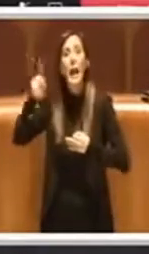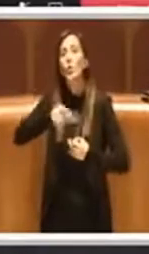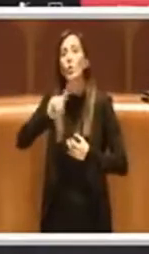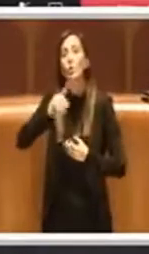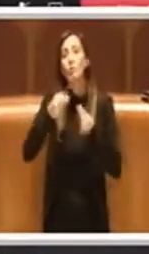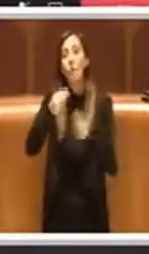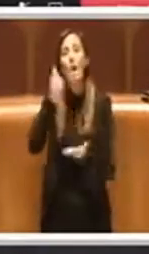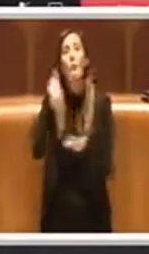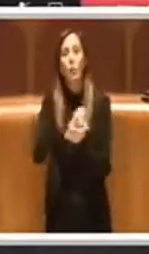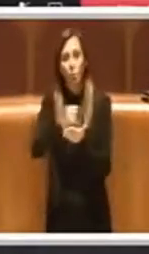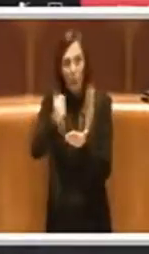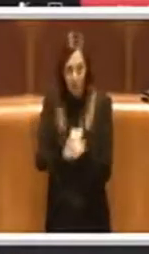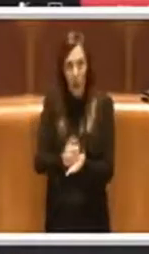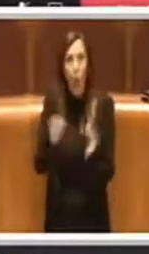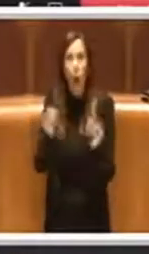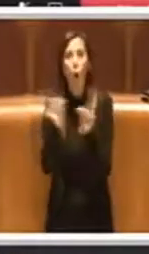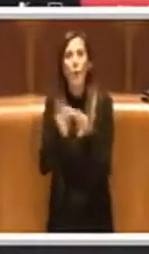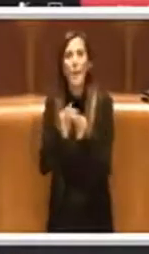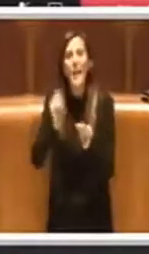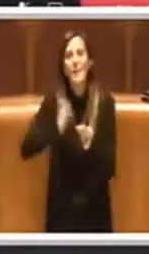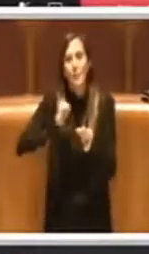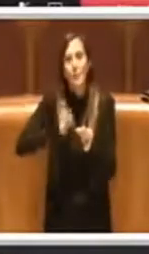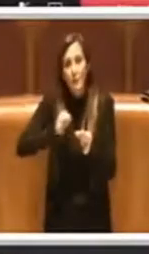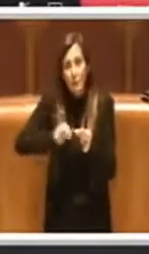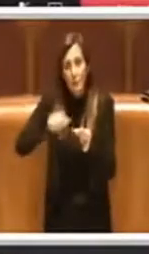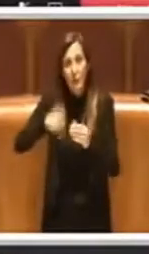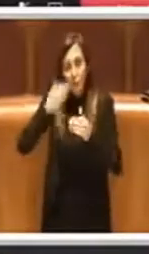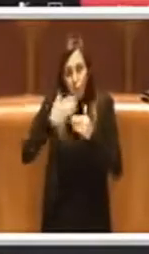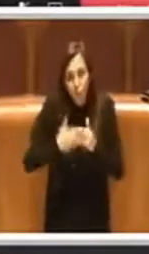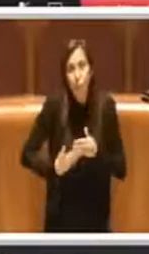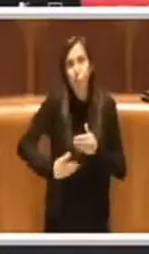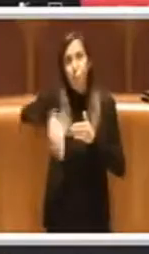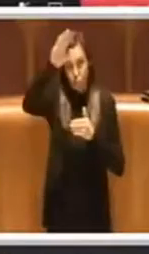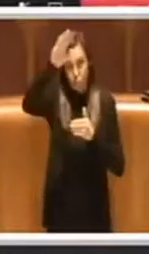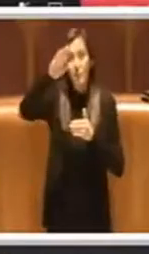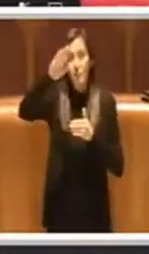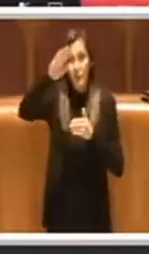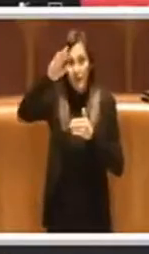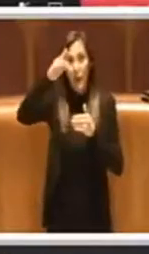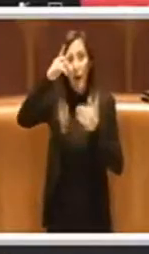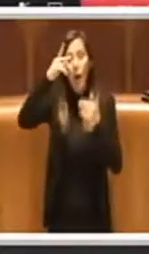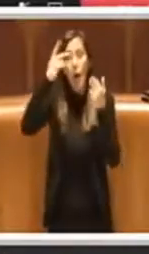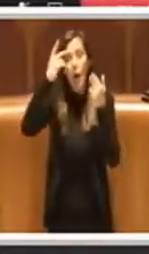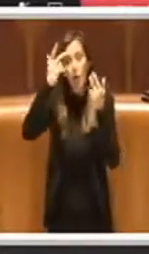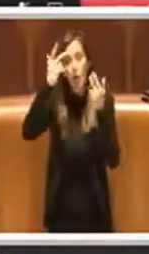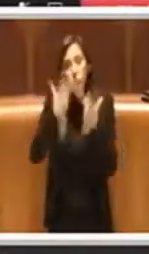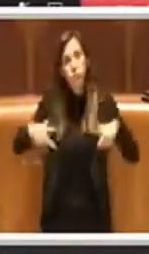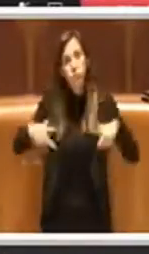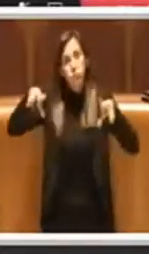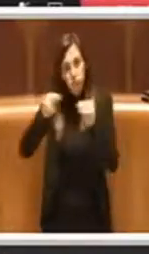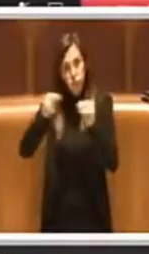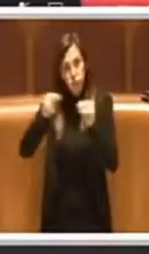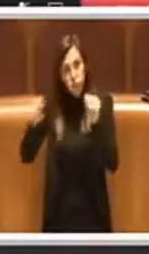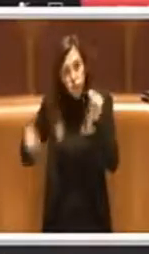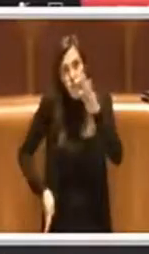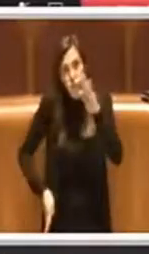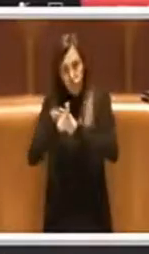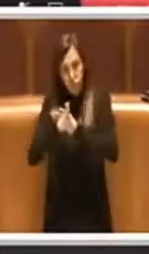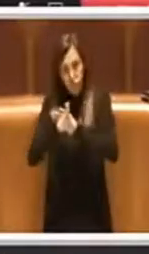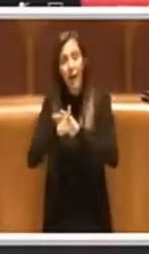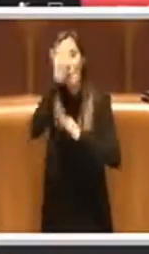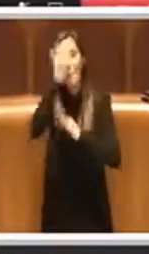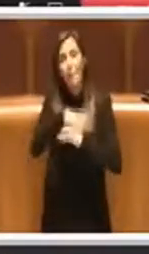concordato preventivo in continuità, da allora è stato possibile rilanciare, innanzitutto è stato presentato un piano di